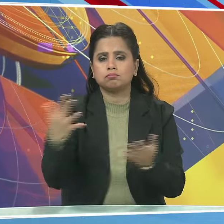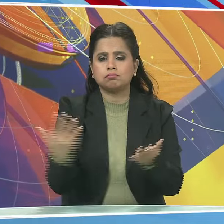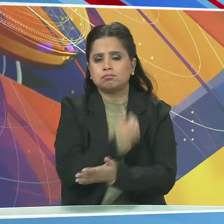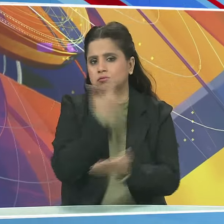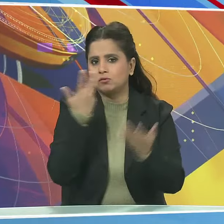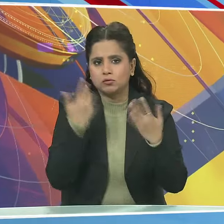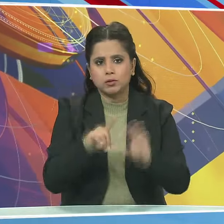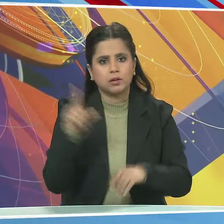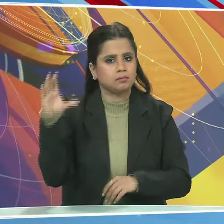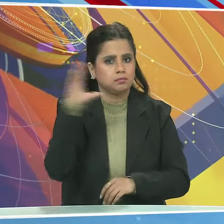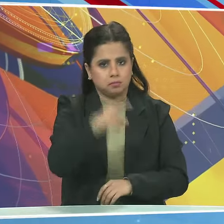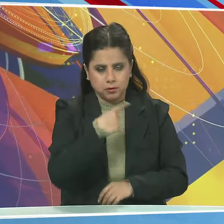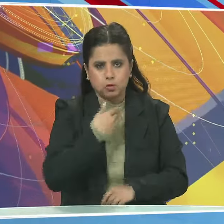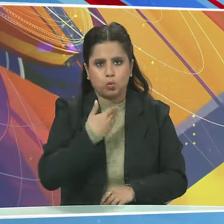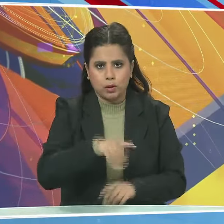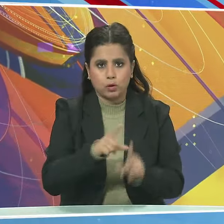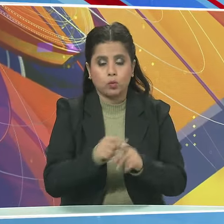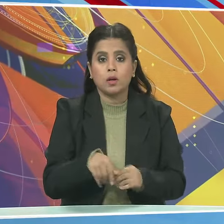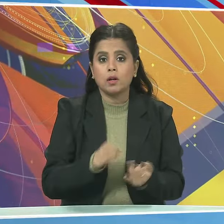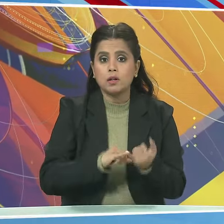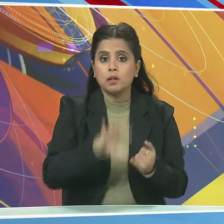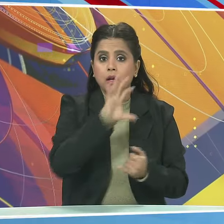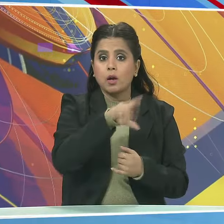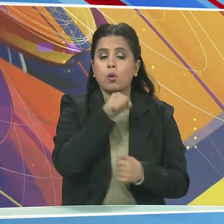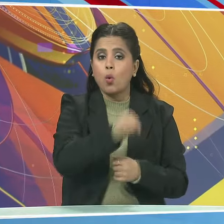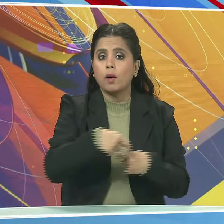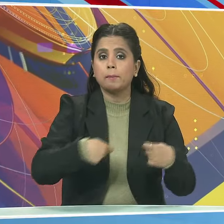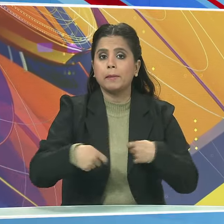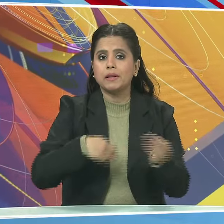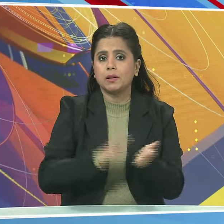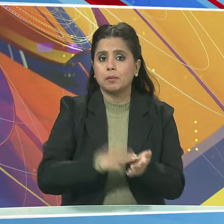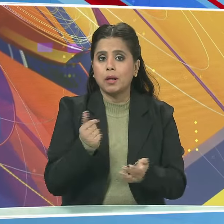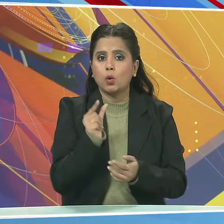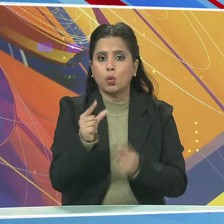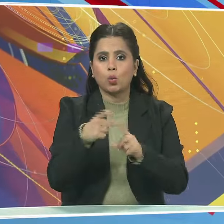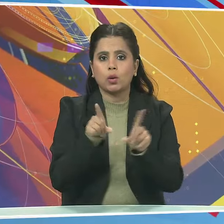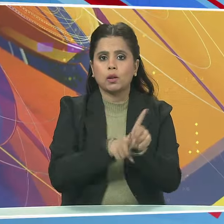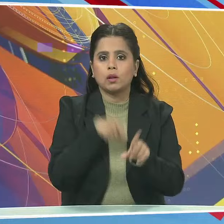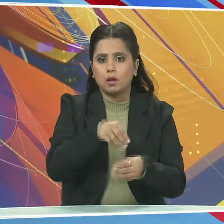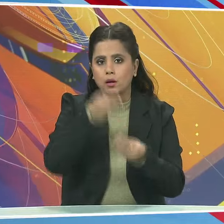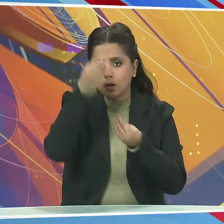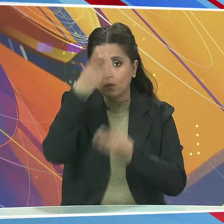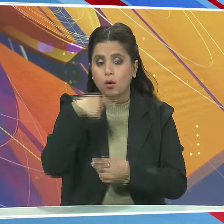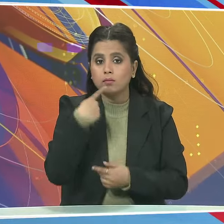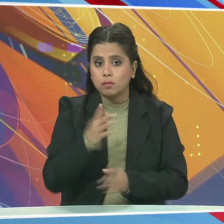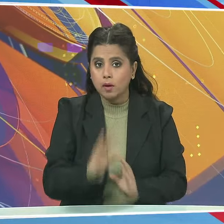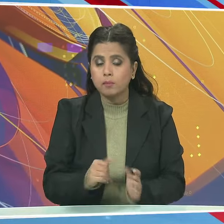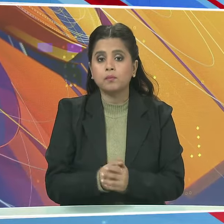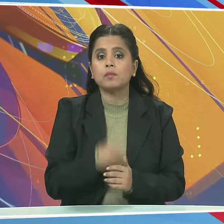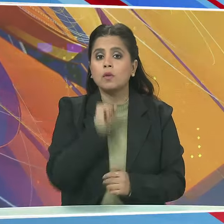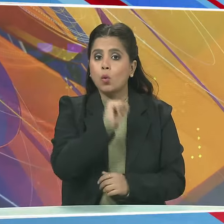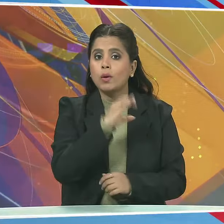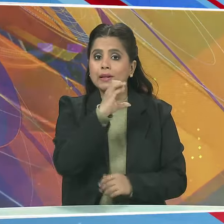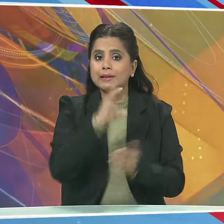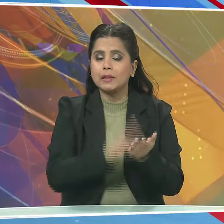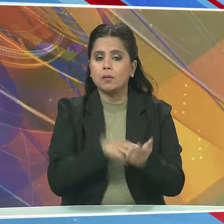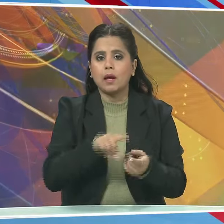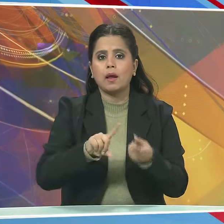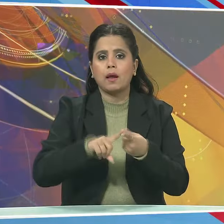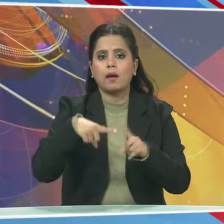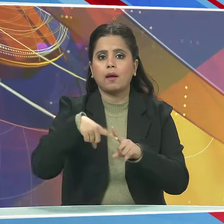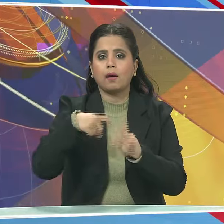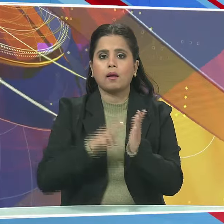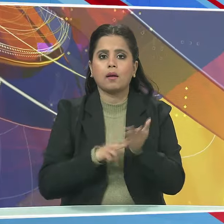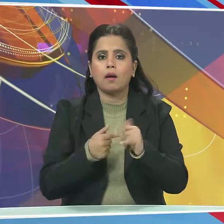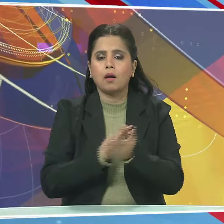किया है राज्य के उद्योग मंतरी उद्यसामंत ने ये जानकारी दी है मुखे मंतरी एकनाच शिंडे के